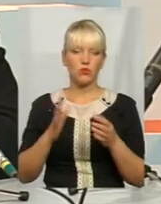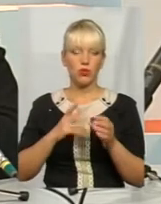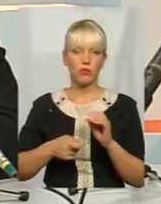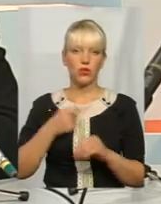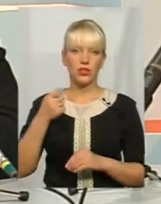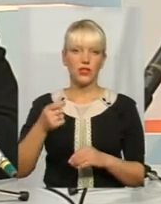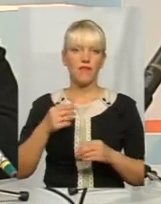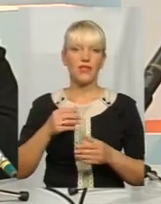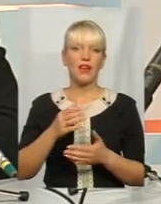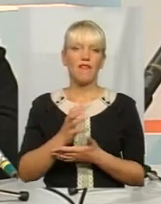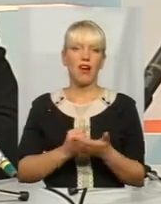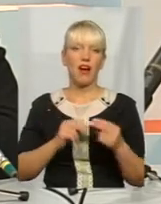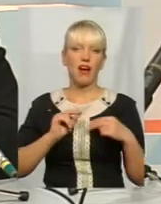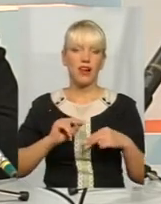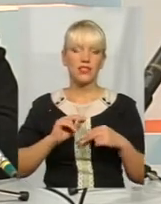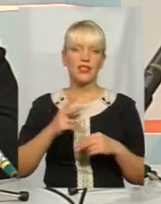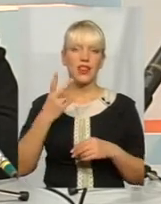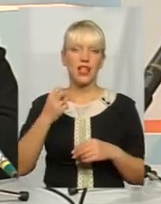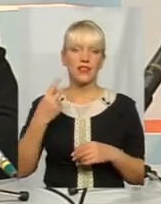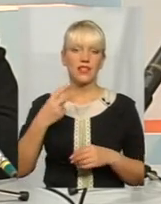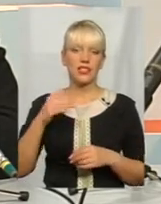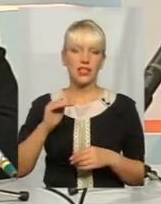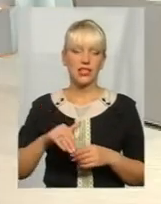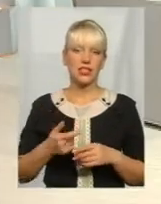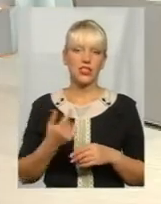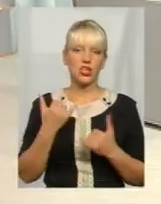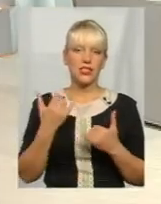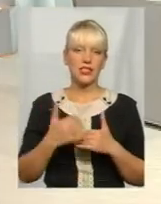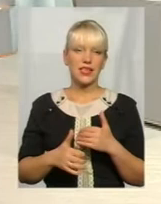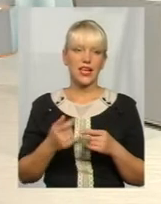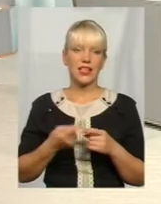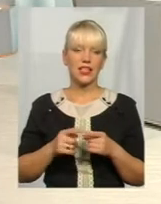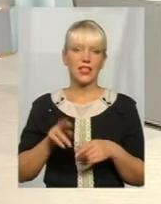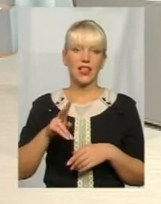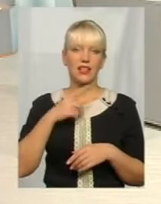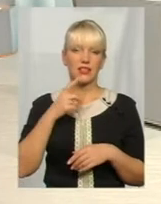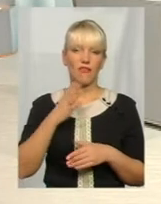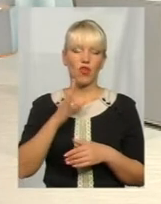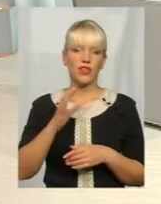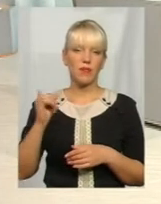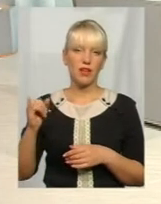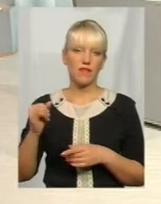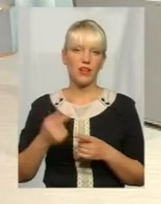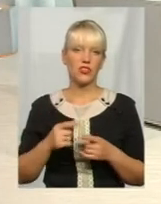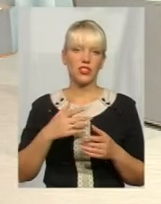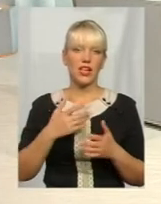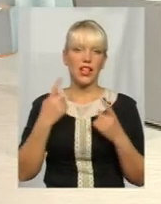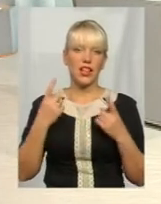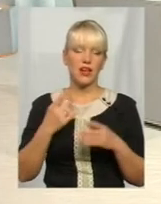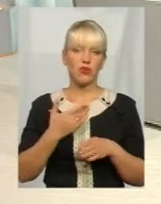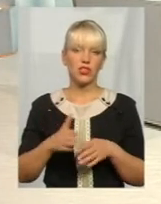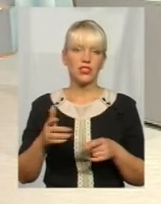місяців понад 20 тисяч, то серед них, як казав вже Володимир Іванович, що з левого частина це